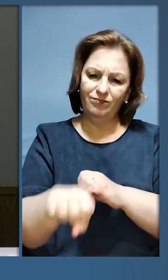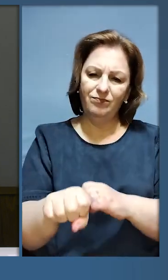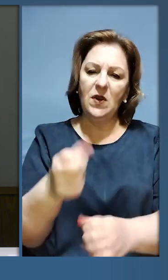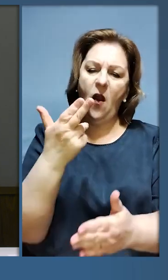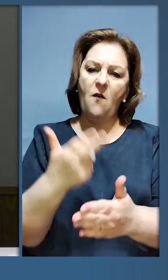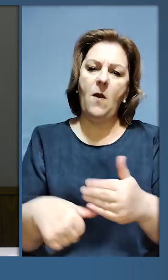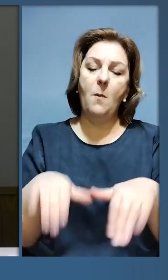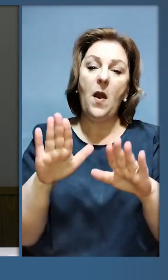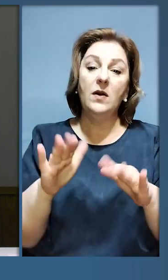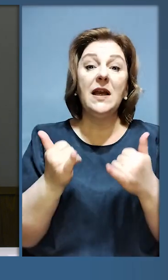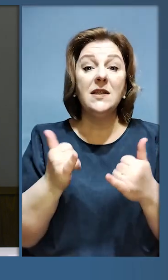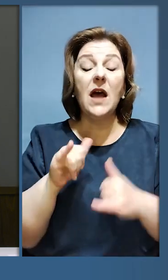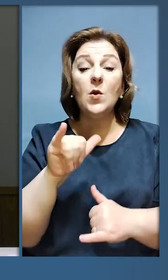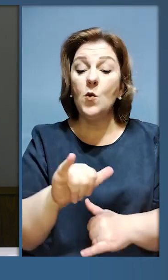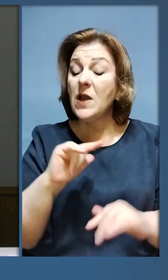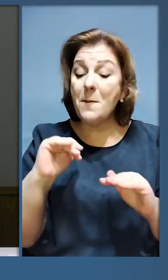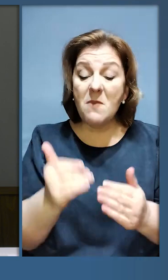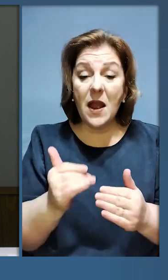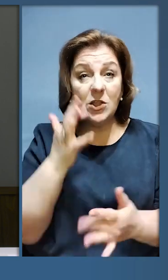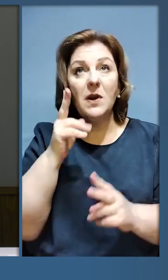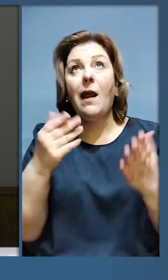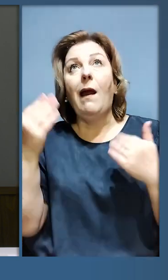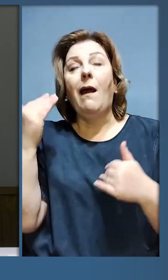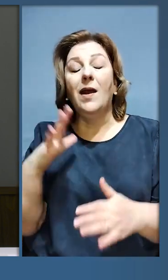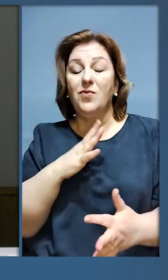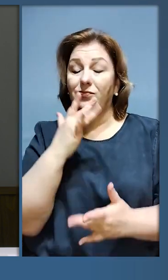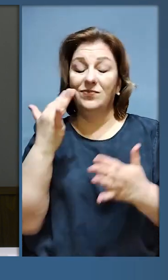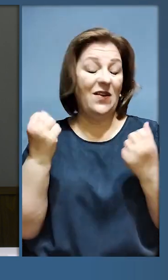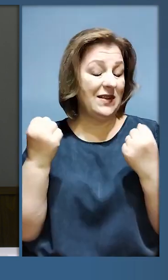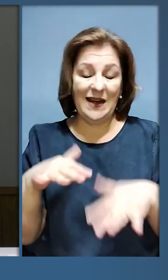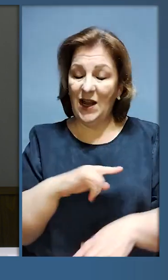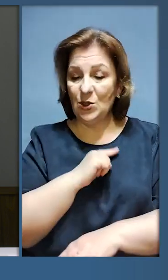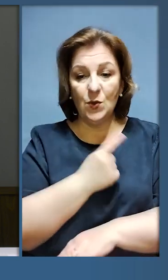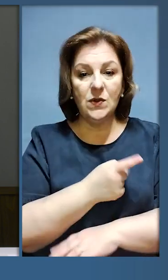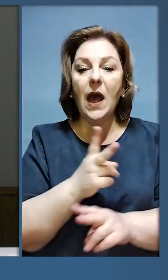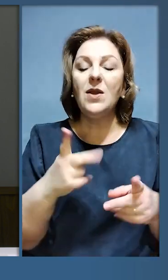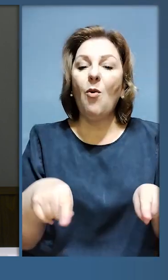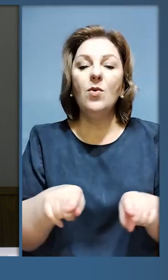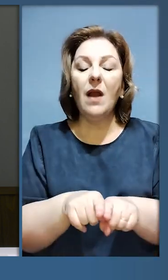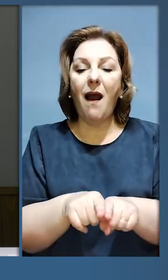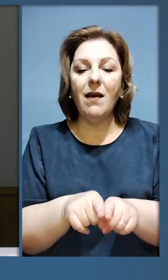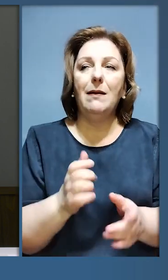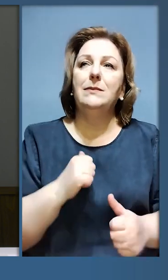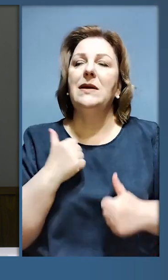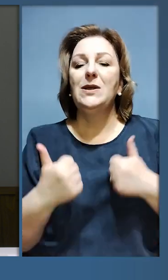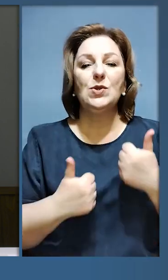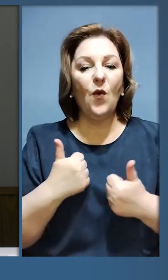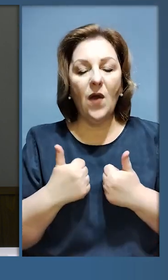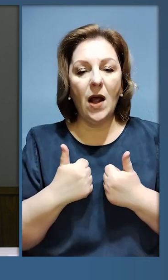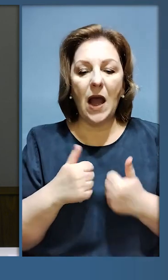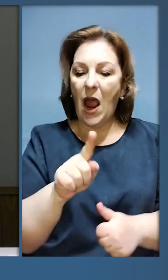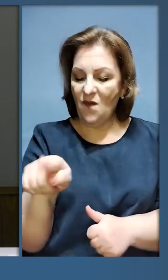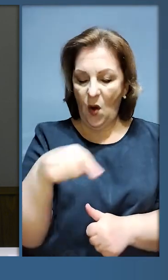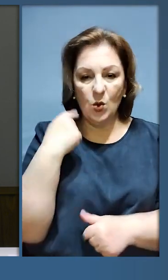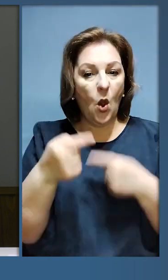вони впадуть, і зараз у них все менше таких мрій, які були. Вони втрачають силу, якою так